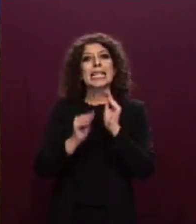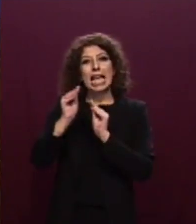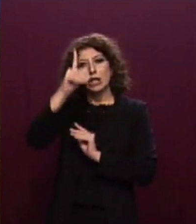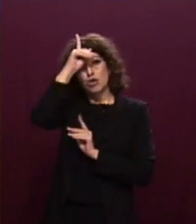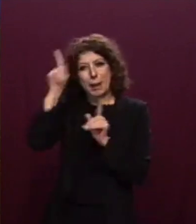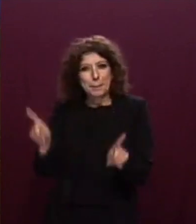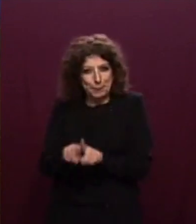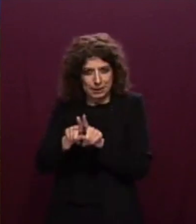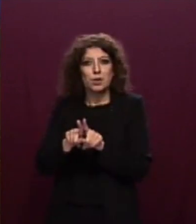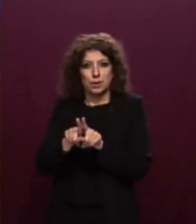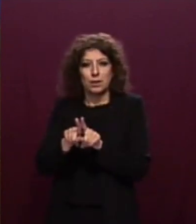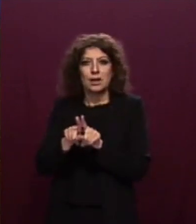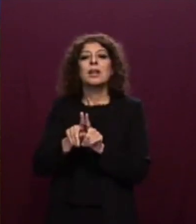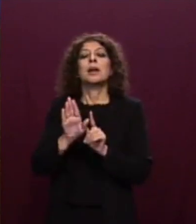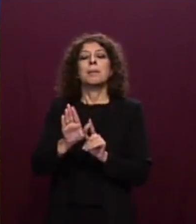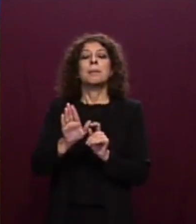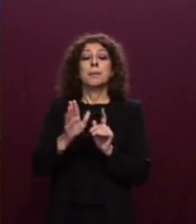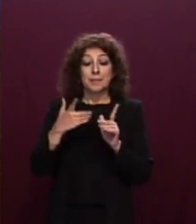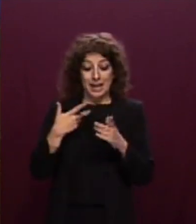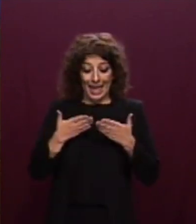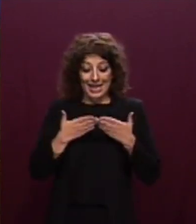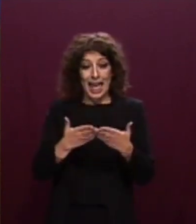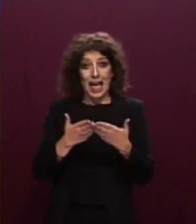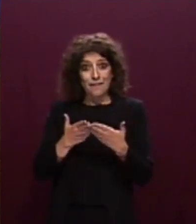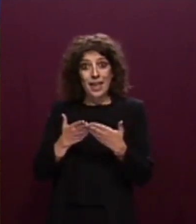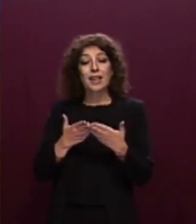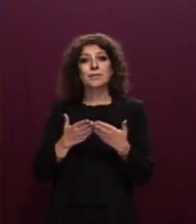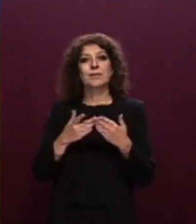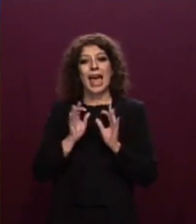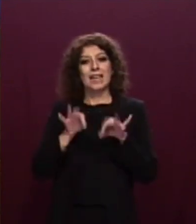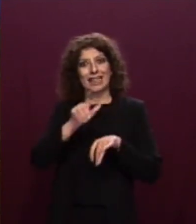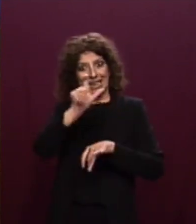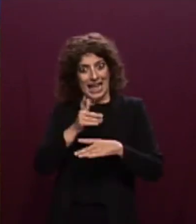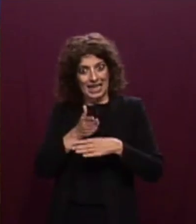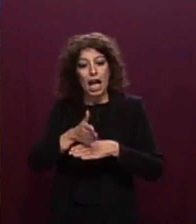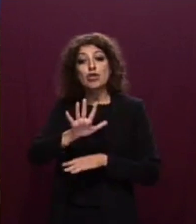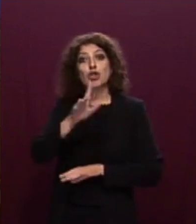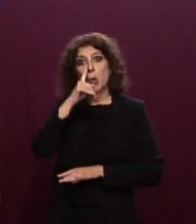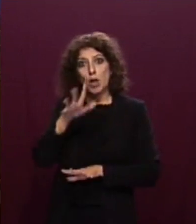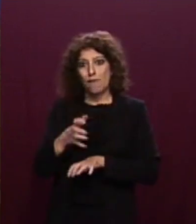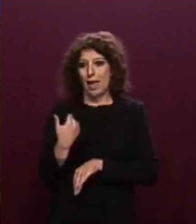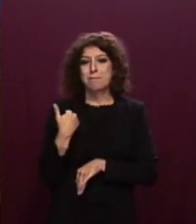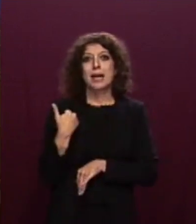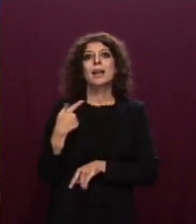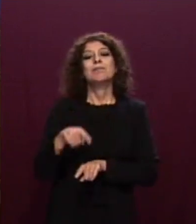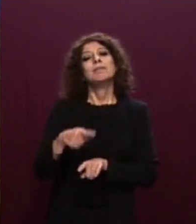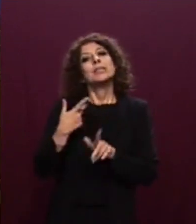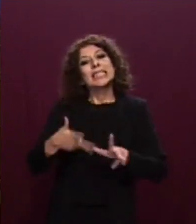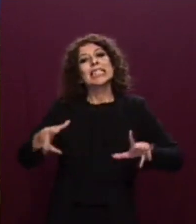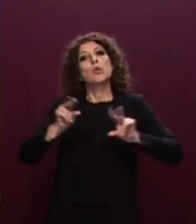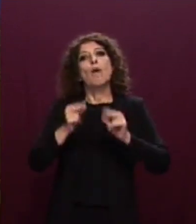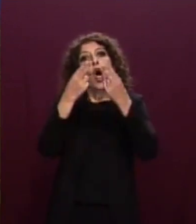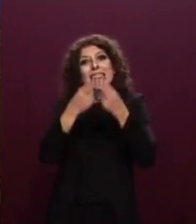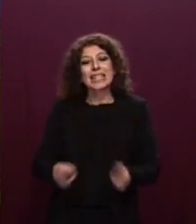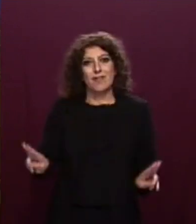One. A seguito dell'ingresso della nave nelle acque territoriali nazionali, il 5 novembre ho adottato anche qui il provvedimento di divieto nei